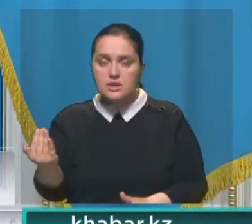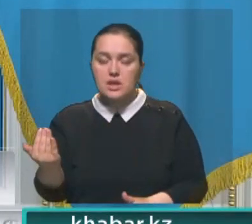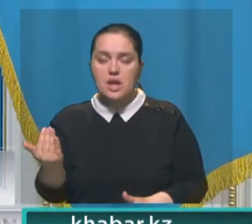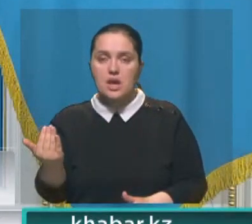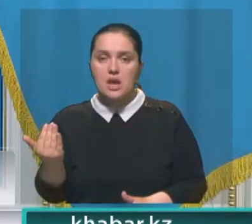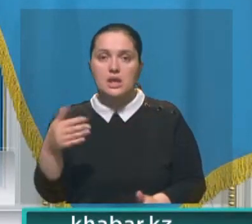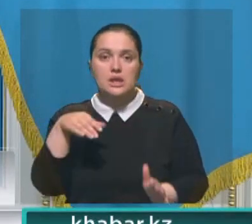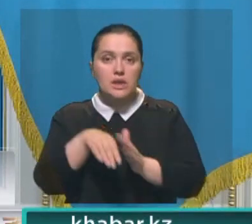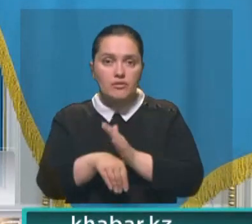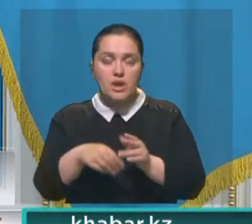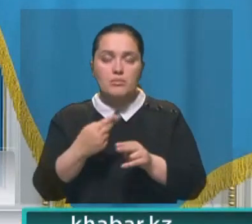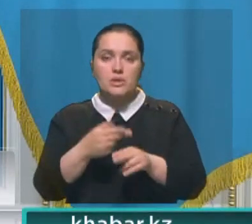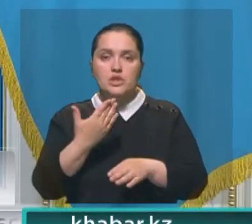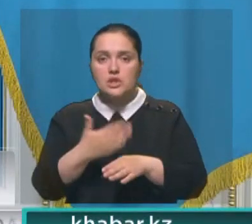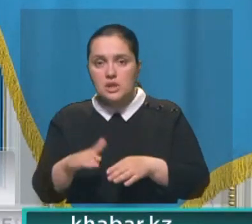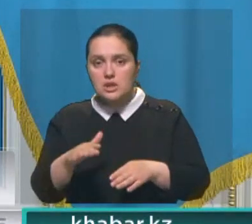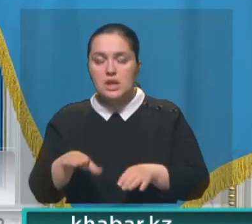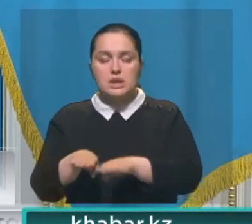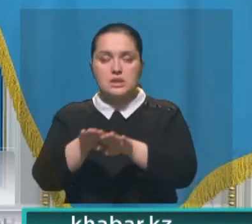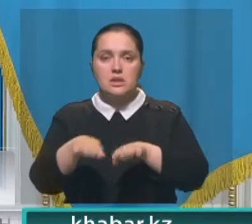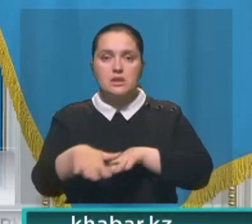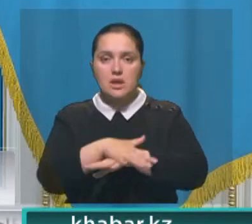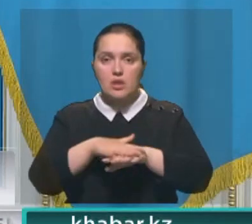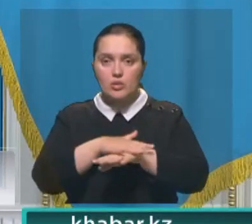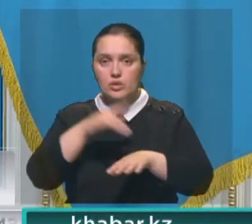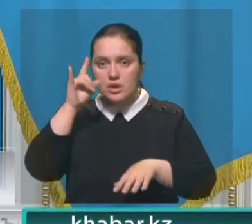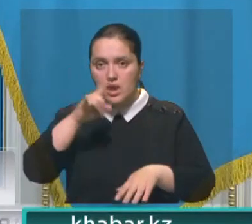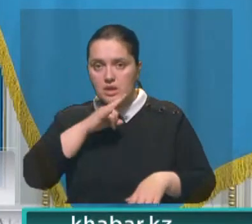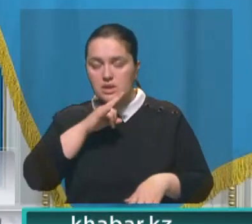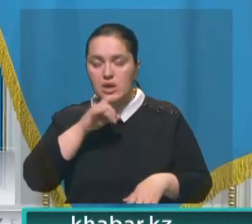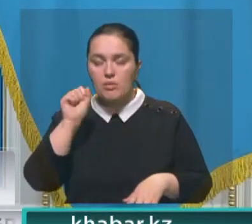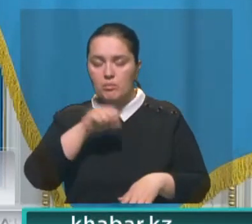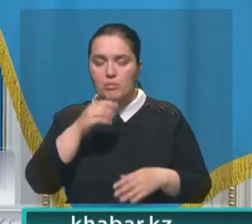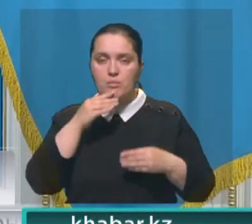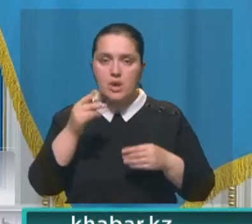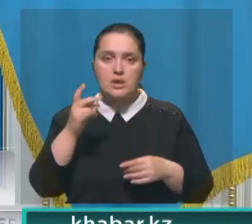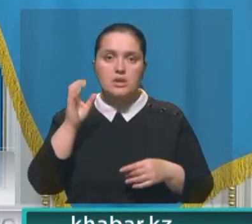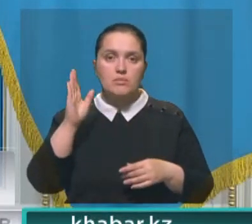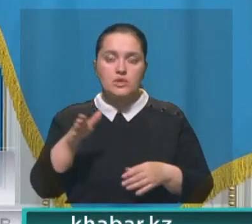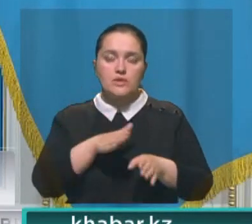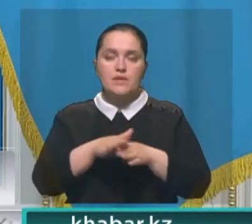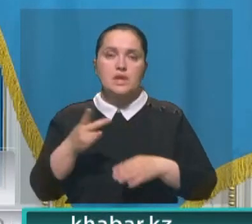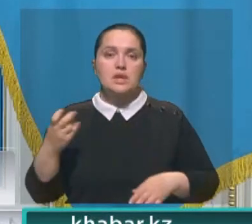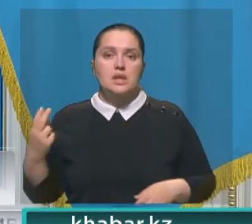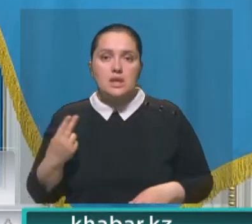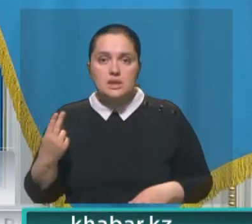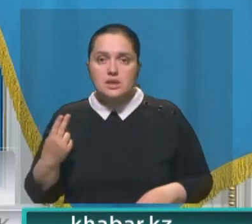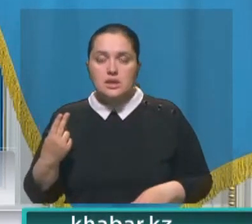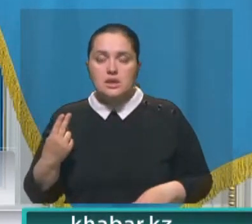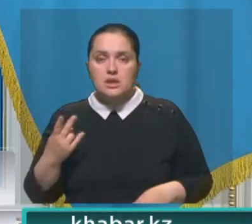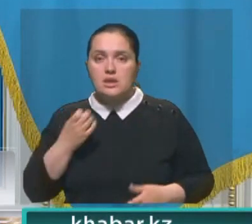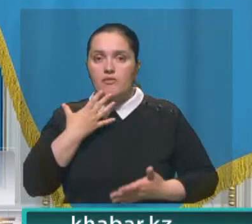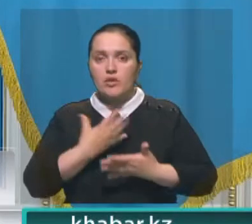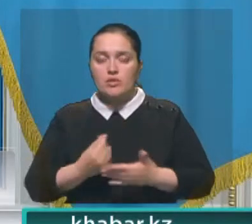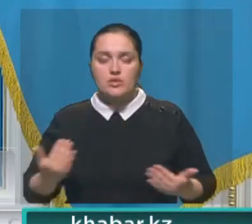неотъемлемой частью единого народа Казахстана и способен повлиять на будущее всей нации, а значит, на свою